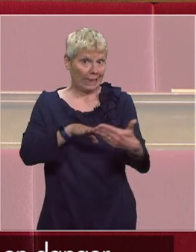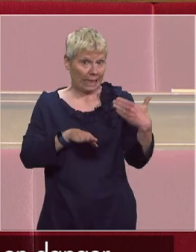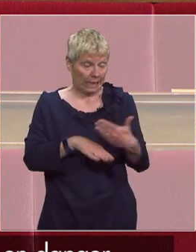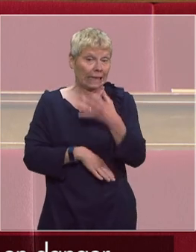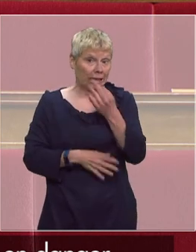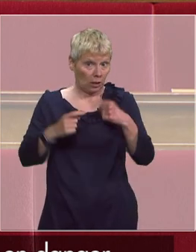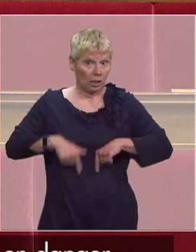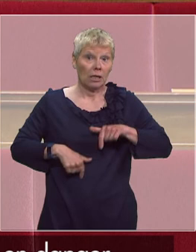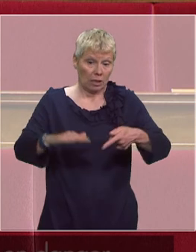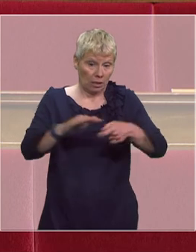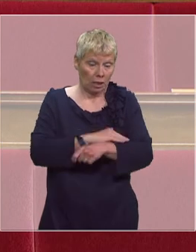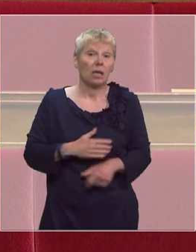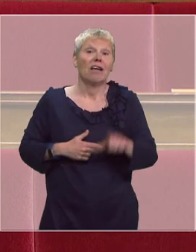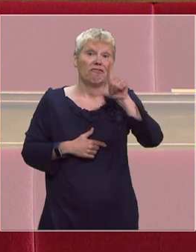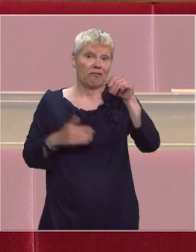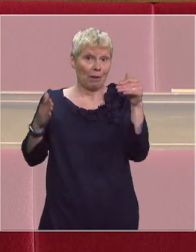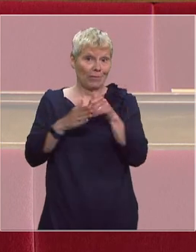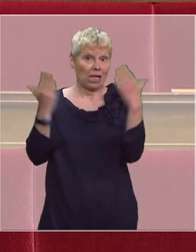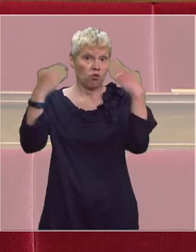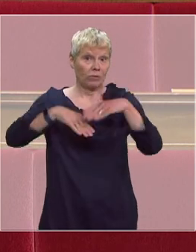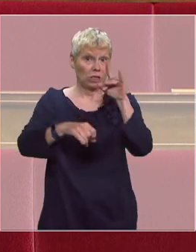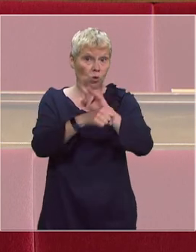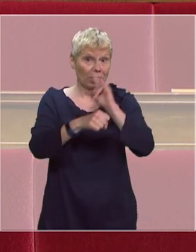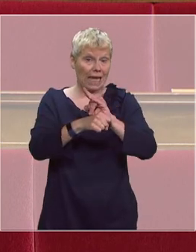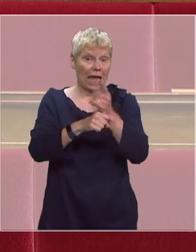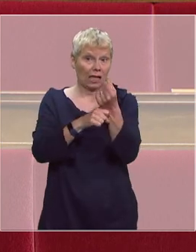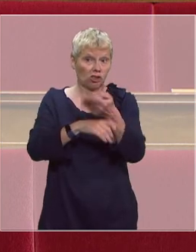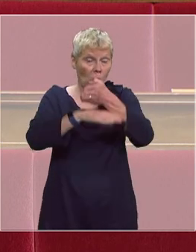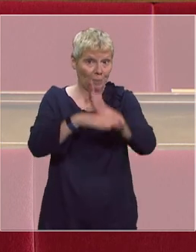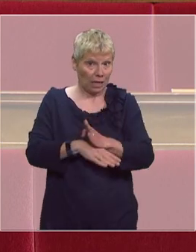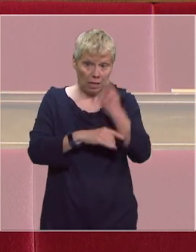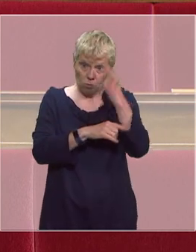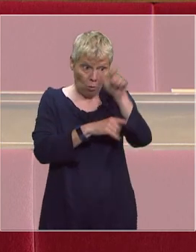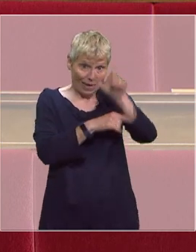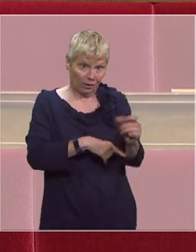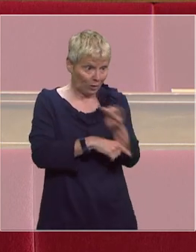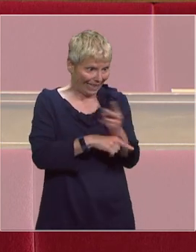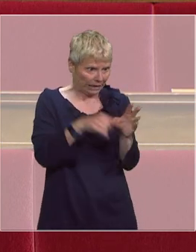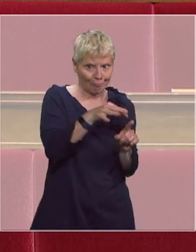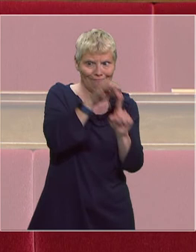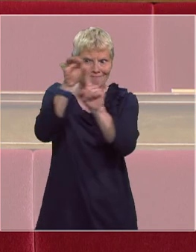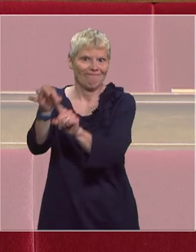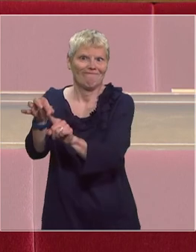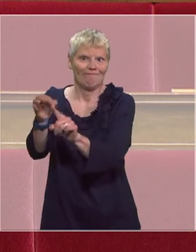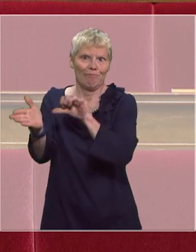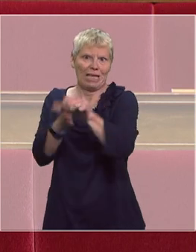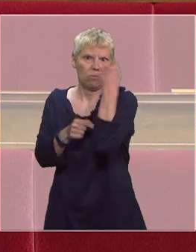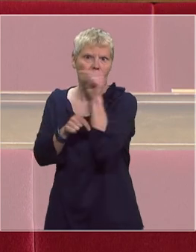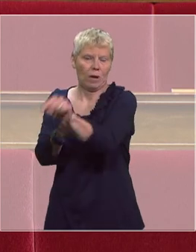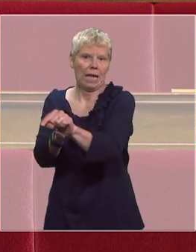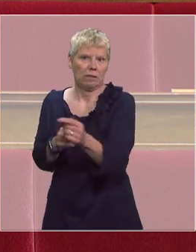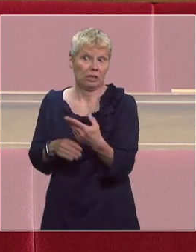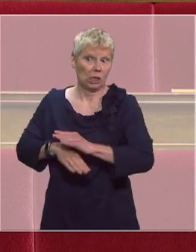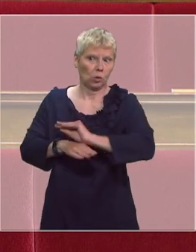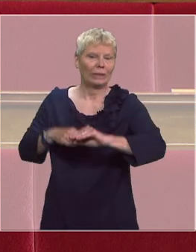financerait 20 000 nuitées d'hôtels supplémentaires pour assurer la sécurité des personnes menacées même si nous pensons que c'est l